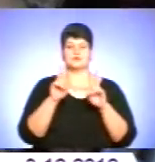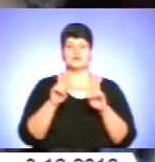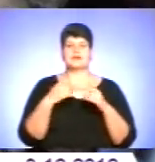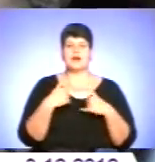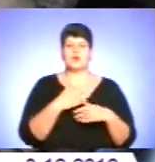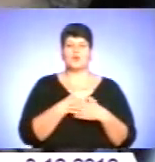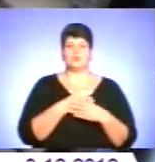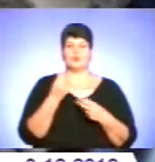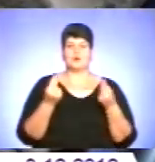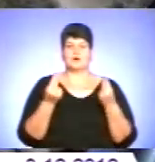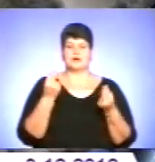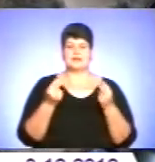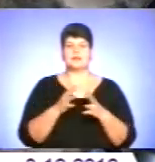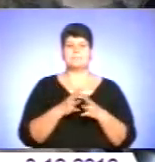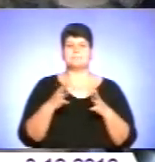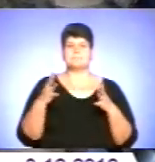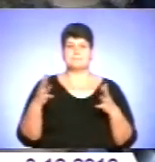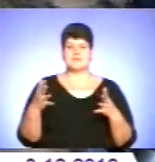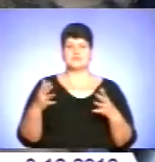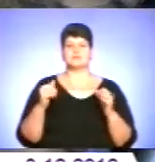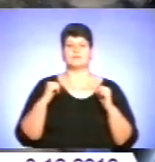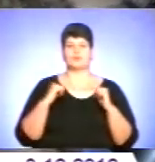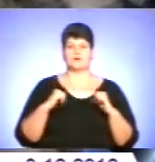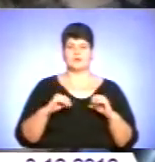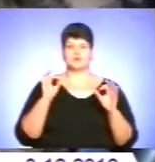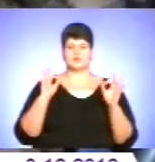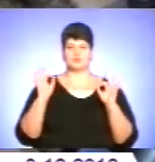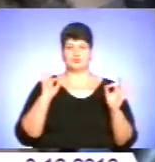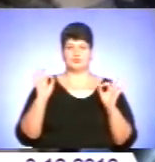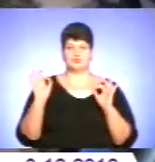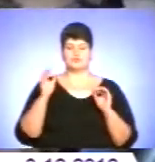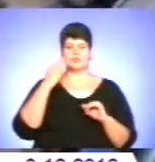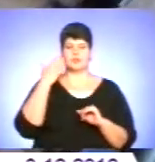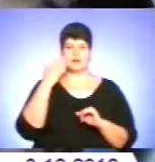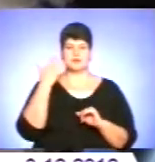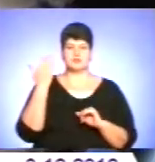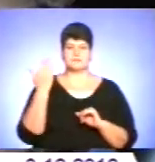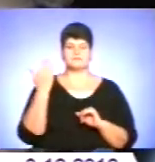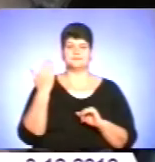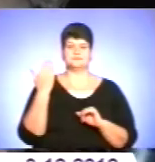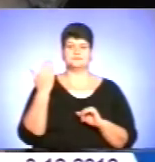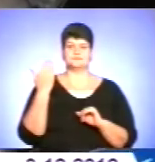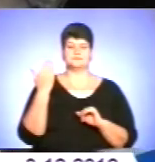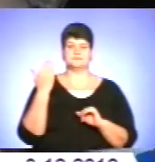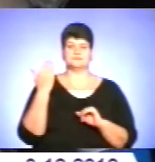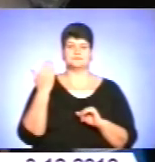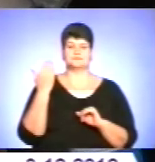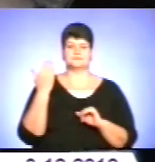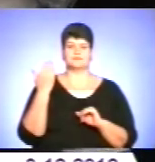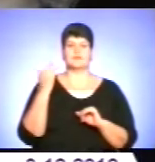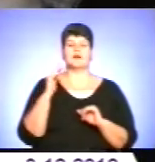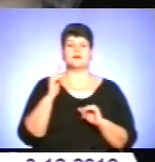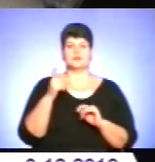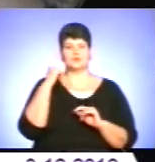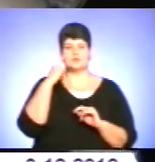грати більше, повіднішу музику, легше. А як ти гадаєш, для того, щоб